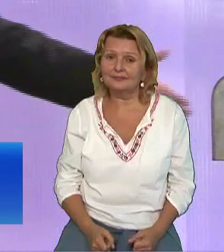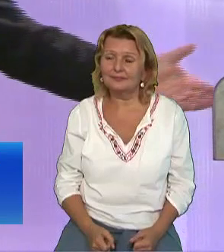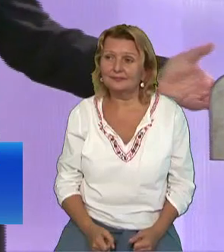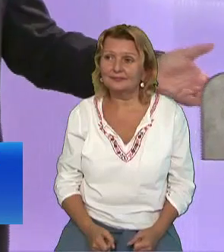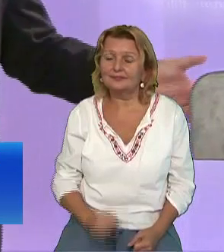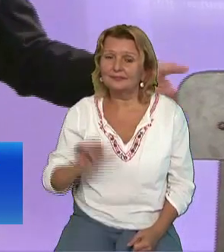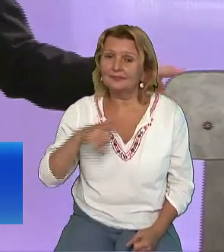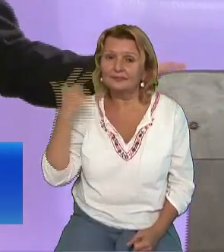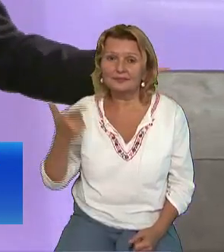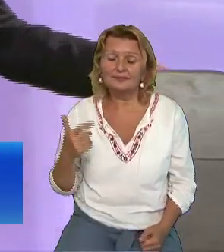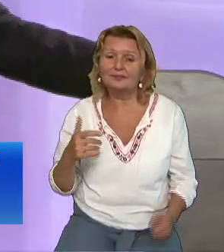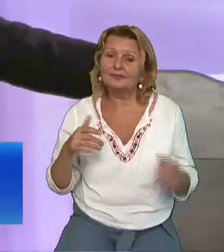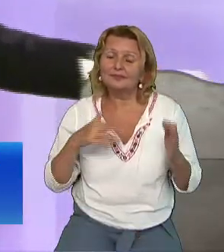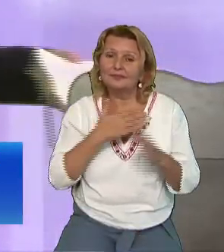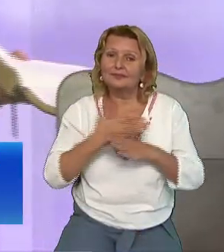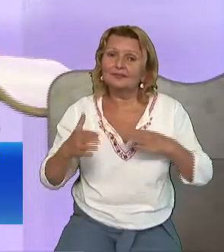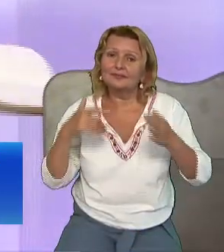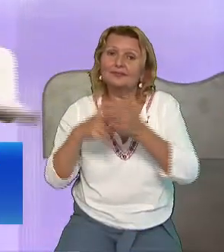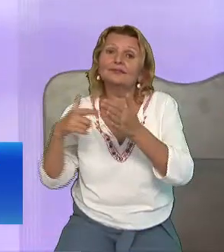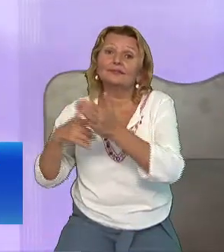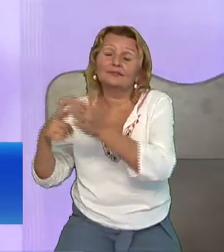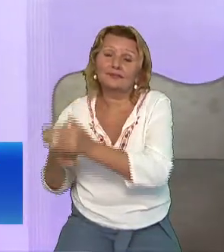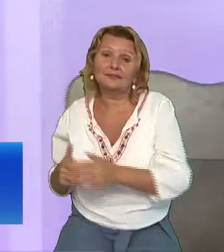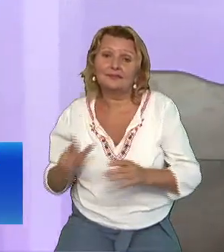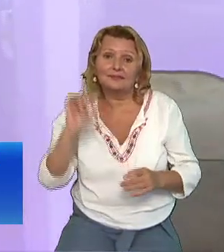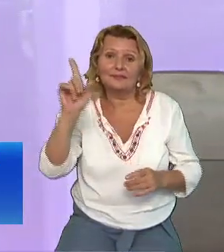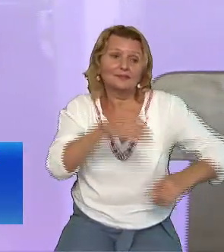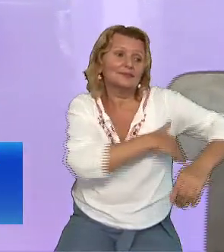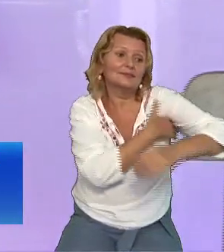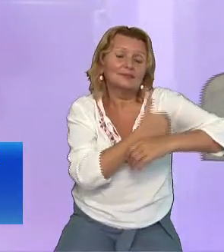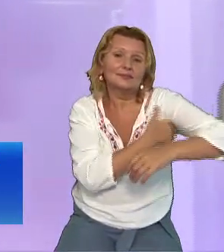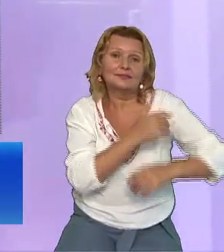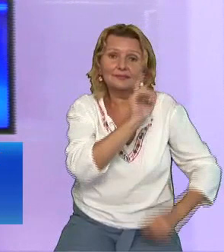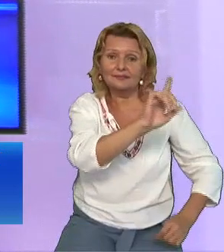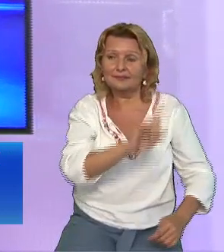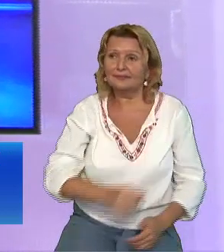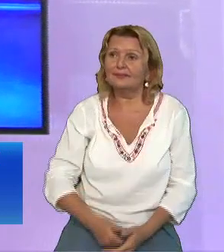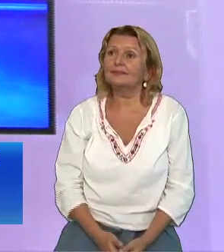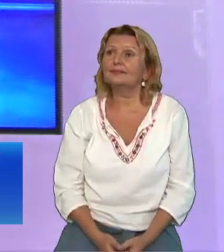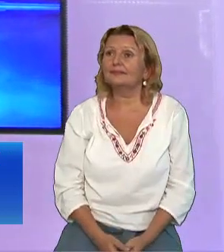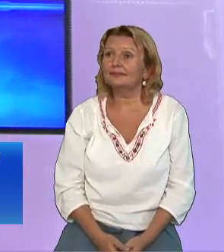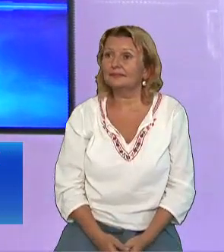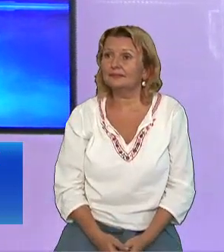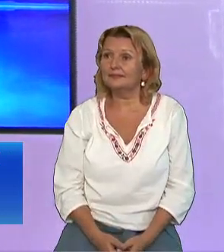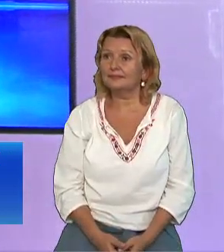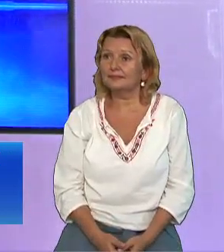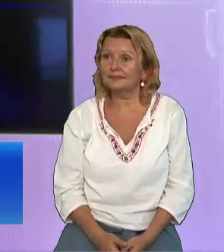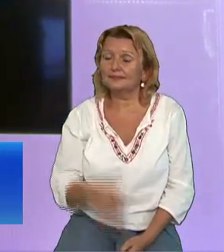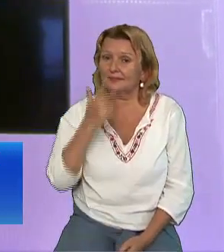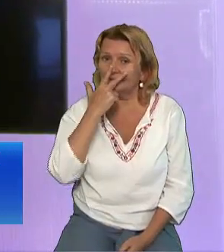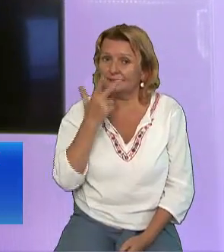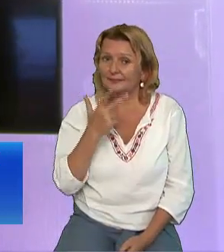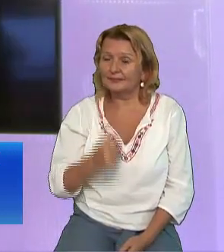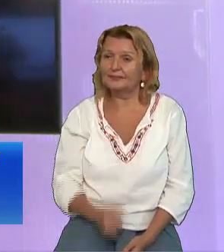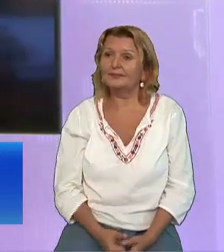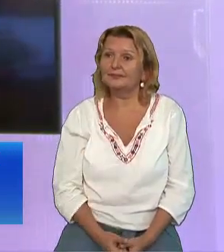Lucra la capitolul 24 spune În acea zi, adică în ziua a întâia săptămânii La versetul 13 Iată doi ucenici se duceau la un